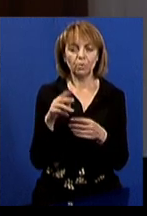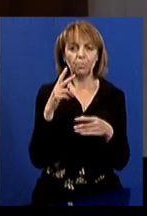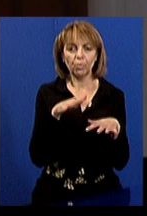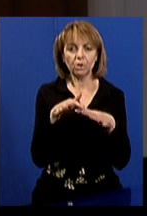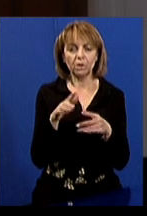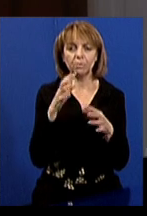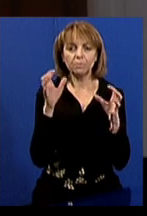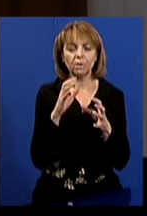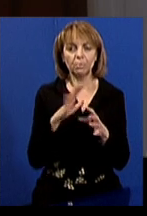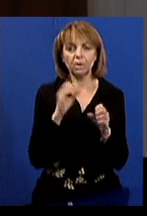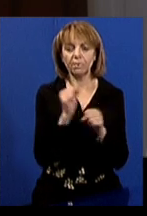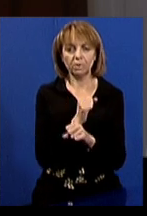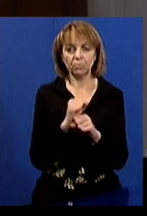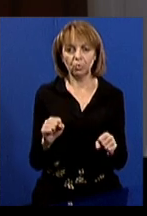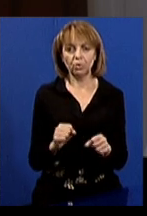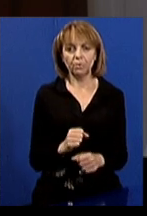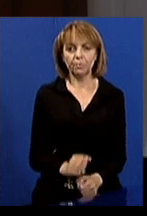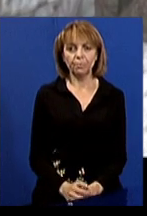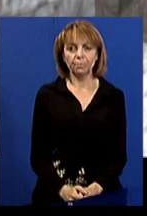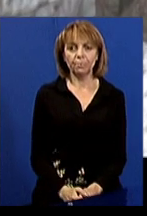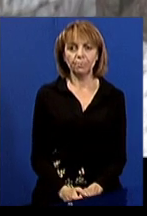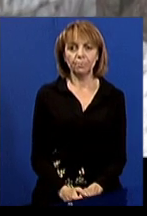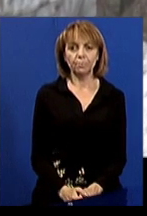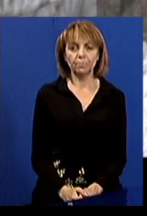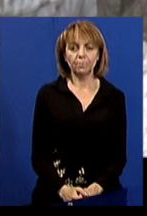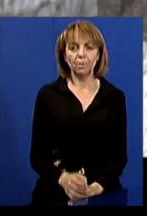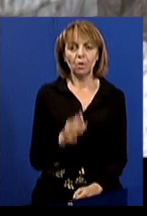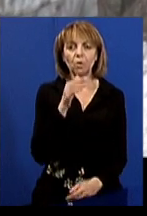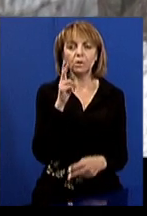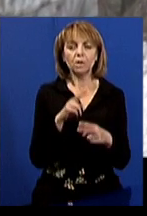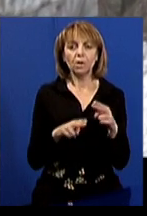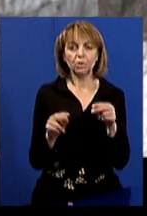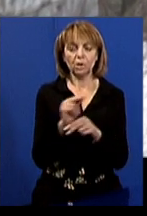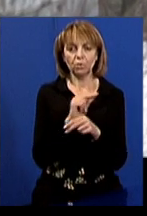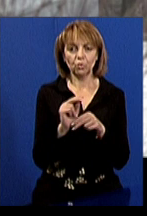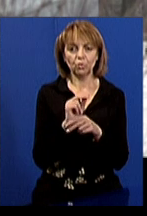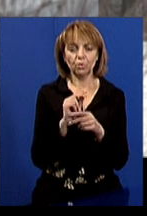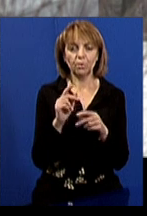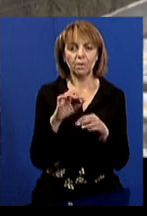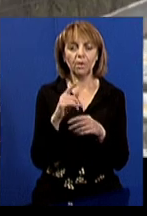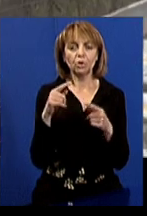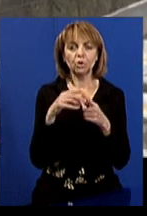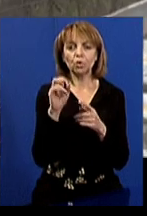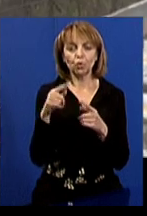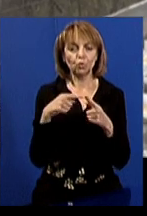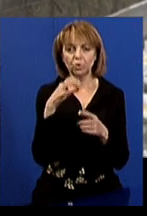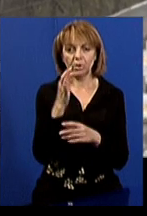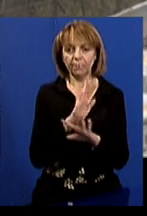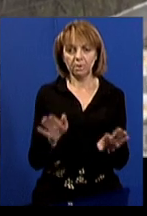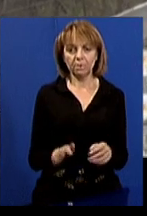зберегти було неможливо. Його зберегти було неможливо. Коли завершать реконструкцію, термінів Сидоренко не називає.